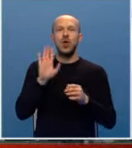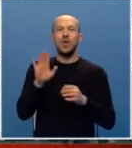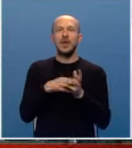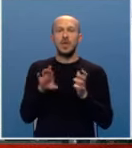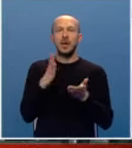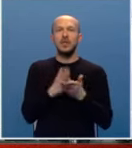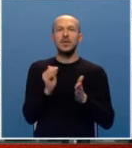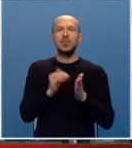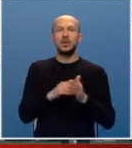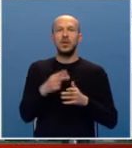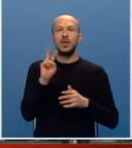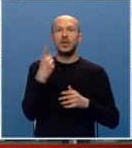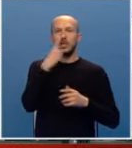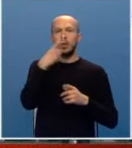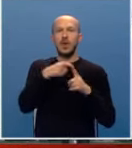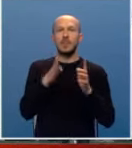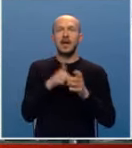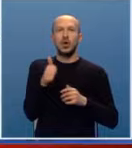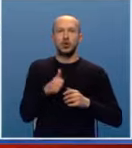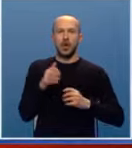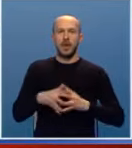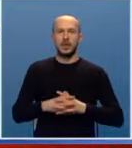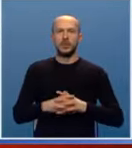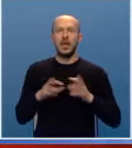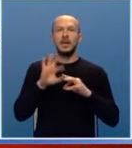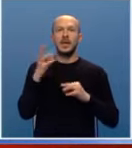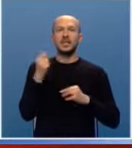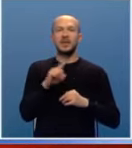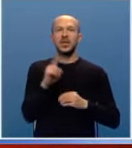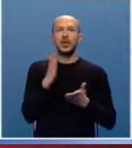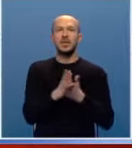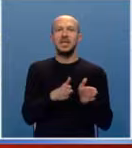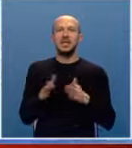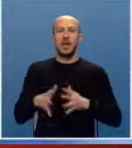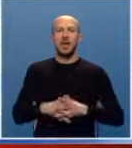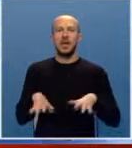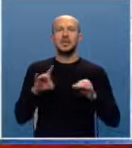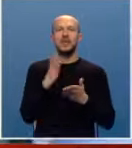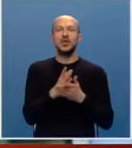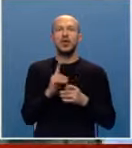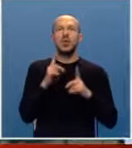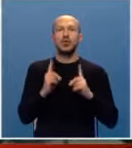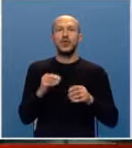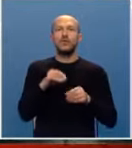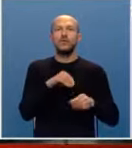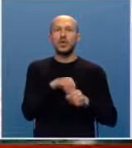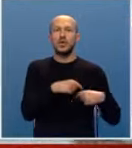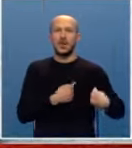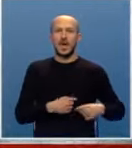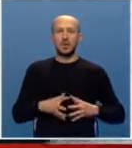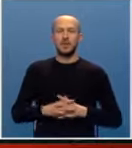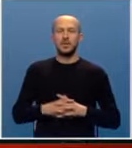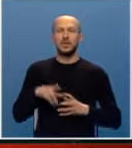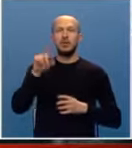ove namjene biti potrebno 12 miliona maraka godišnje, a ta sredstva neće biti izdvajana iz već postojećeg fonda solidarnosti.